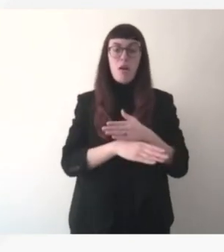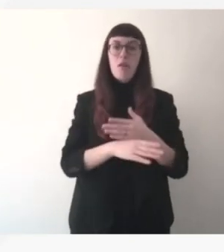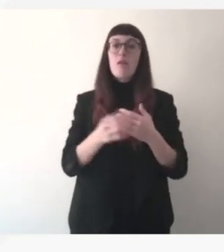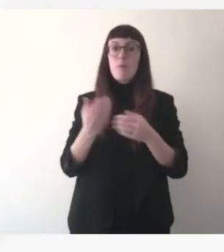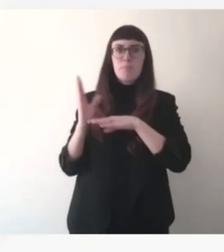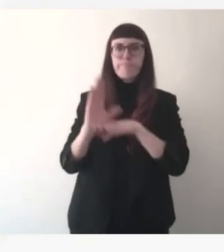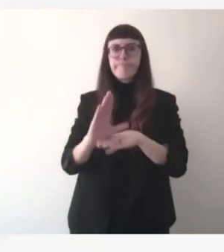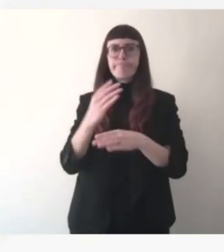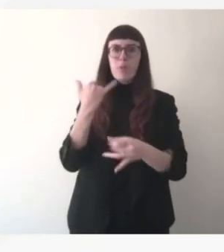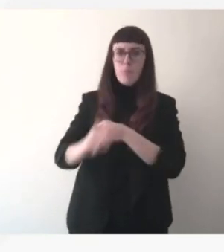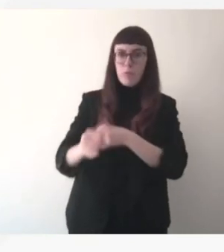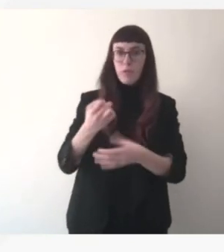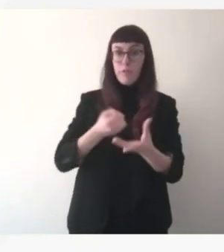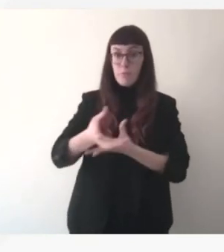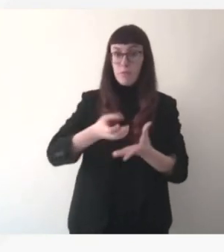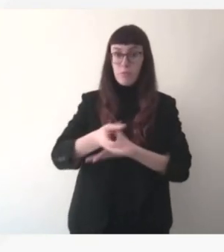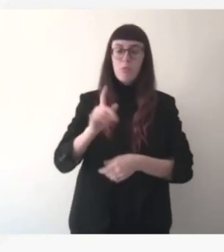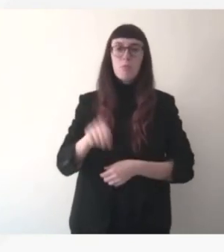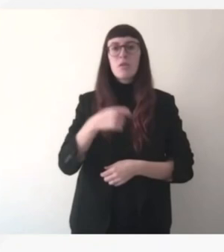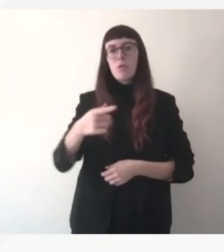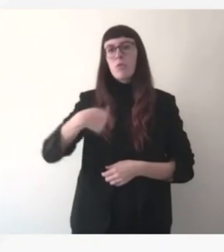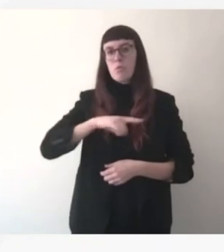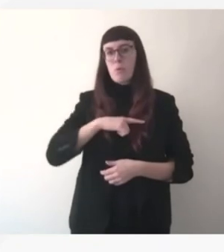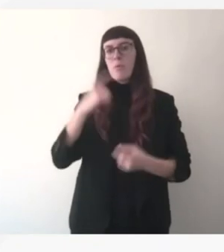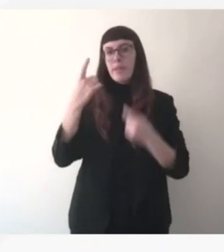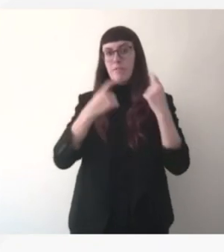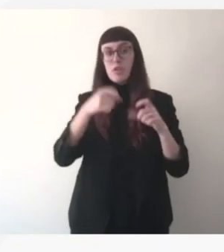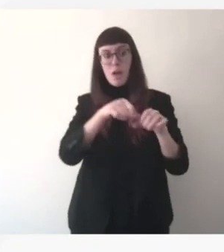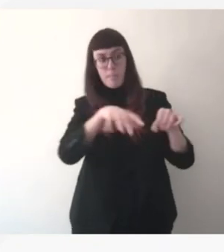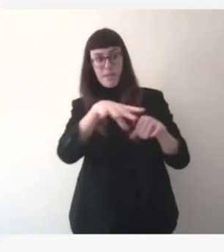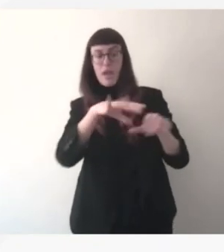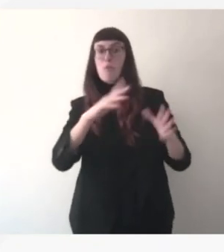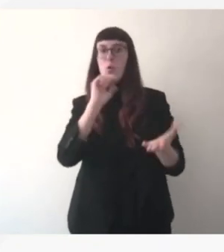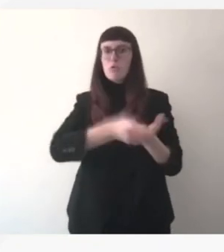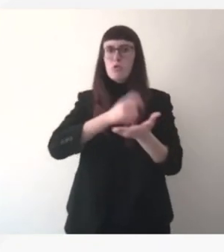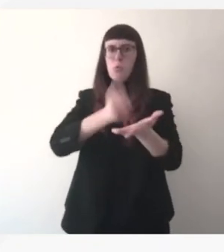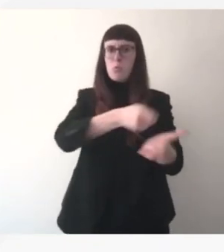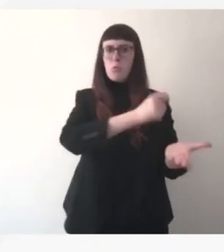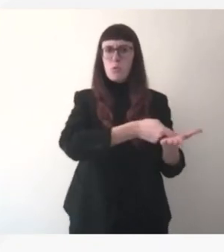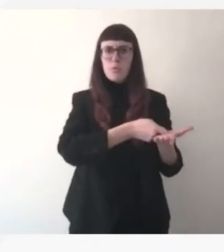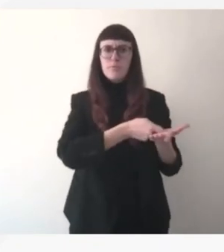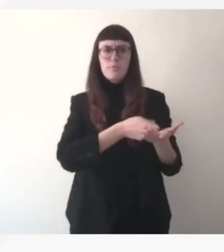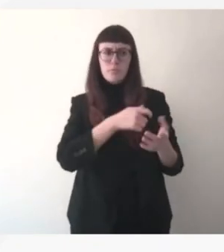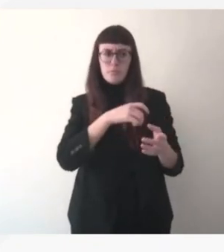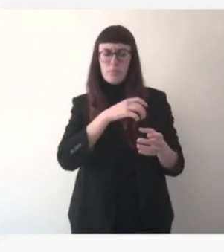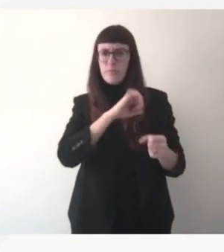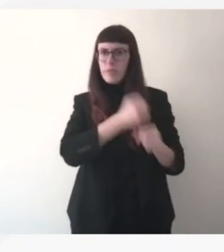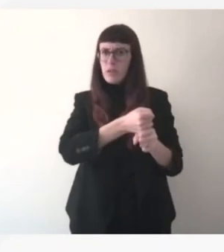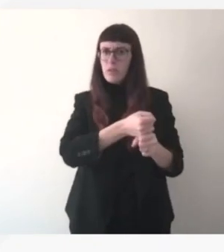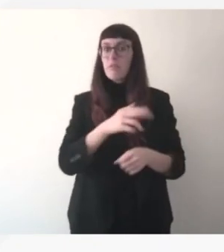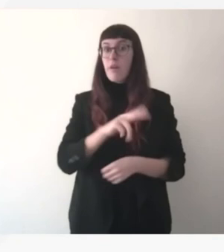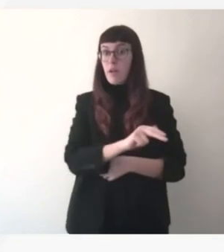placés sur la liste des sanctions et c'est à ce cadre là donc dans ce contexte là que il leur a été donc